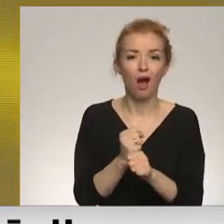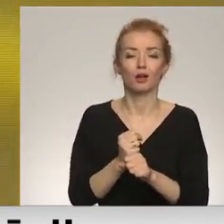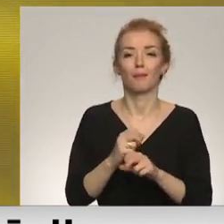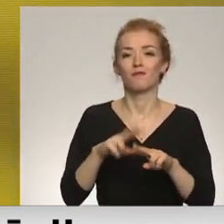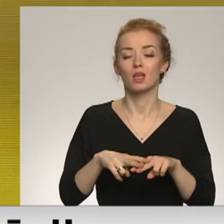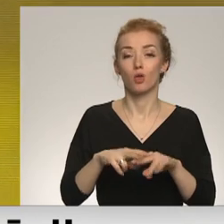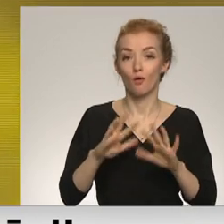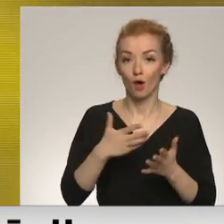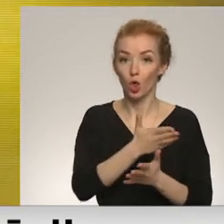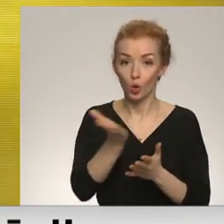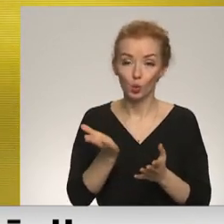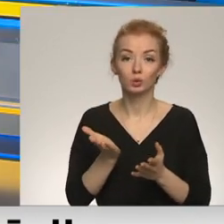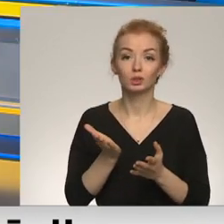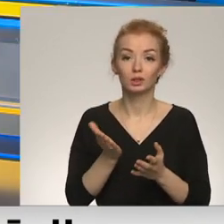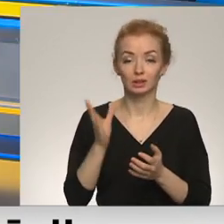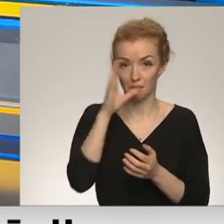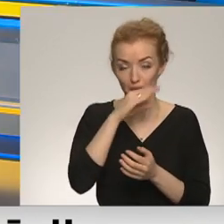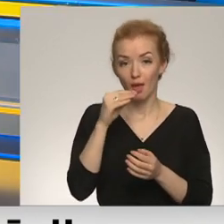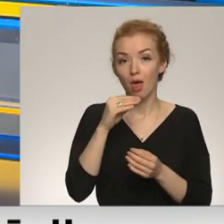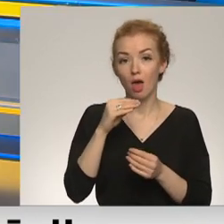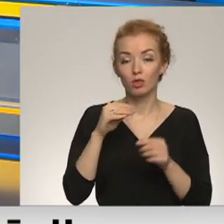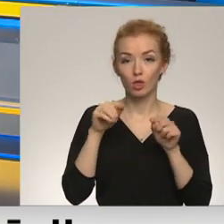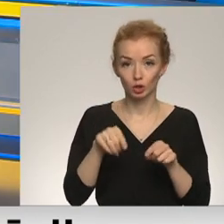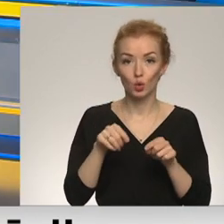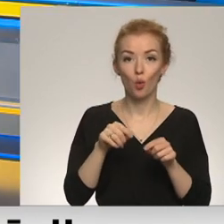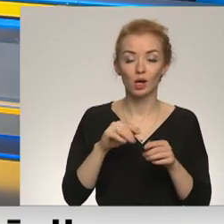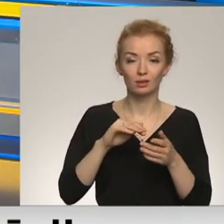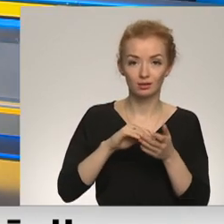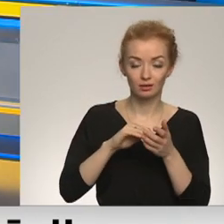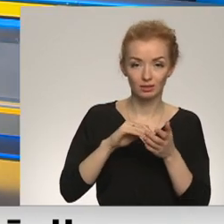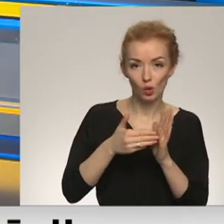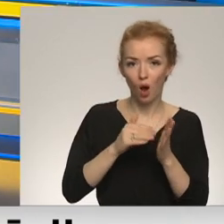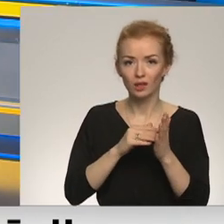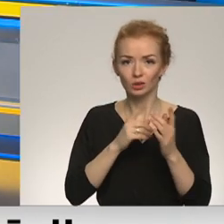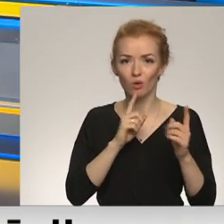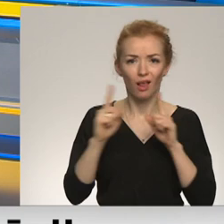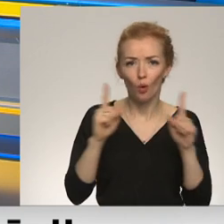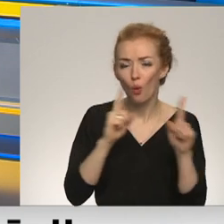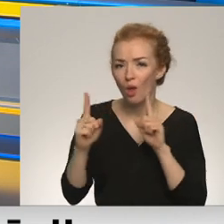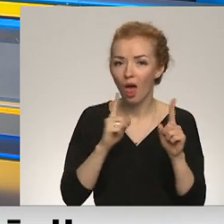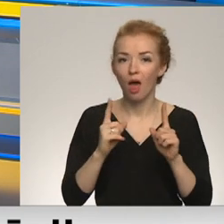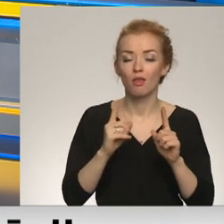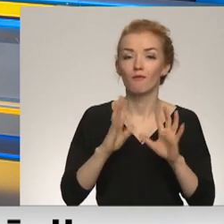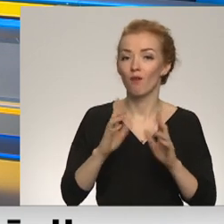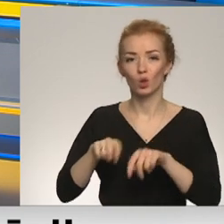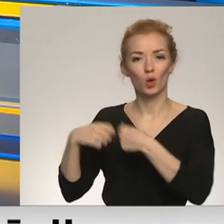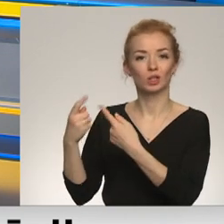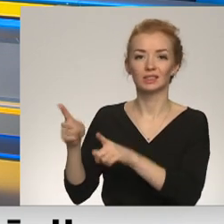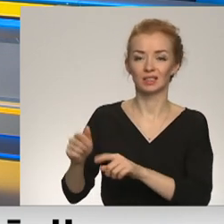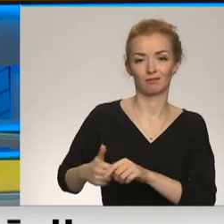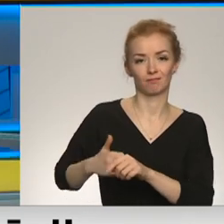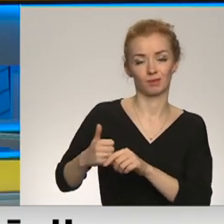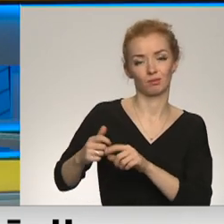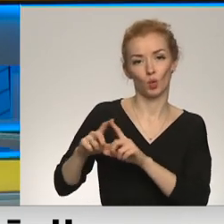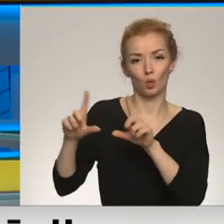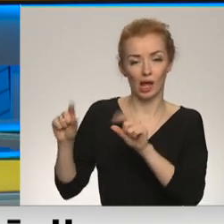darbvietis. Vai jūs arī kaut kādā veidā spējot šo izkontrolēt un spējot regulēt? Vai tas tālāk tiek nodots citiem koordinātoriem? Protams, tas